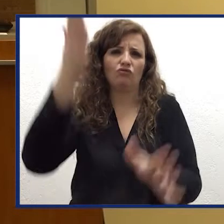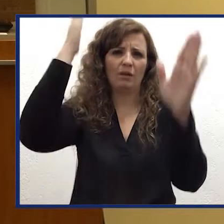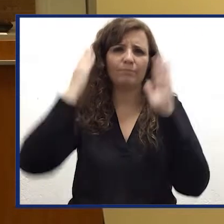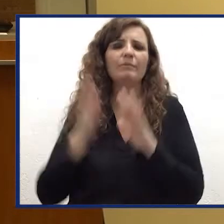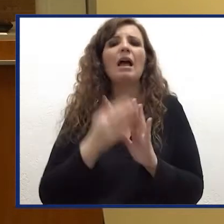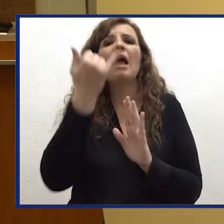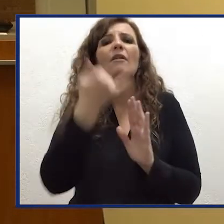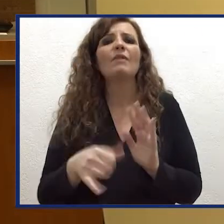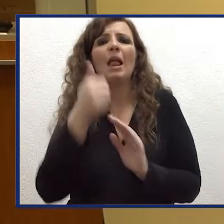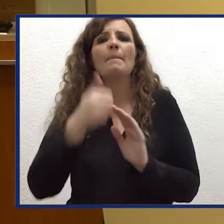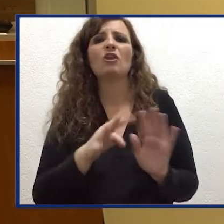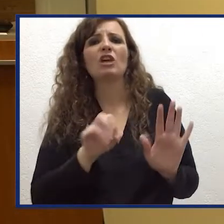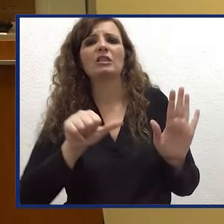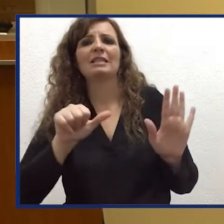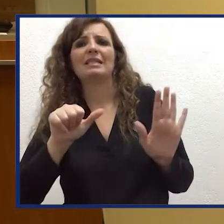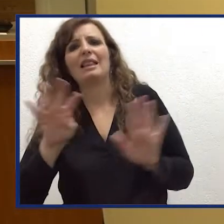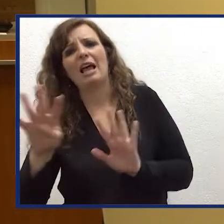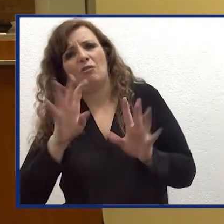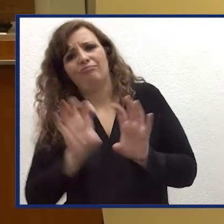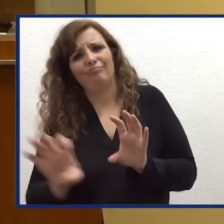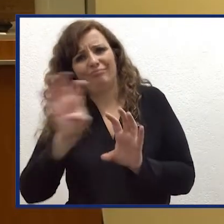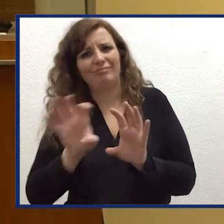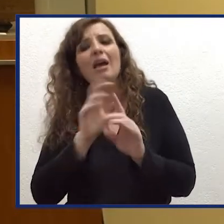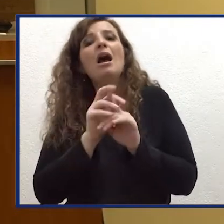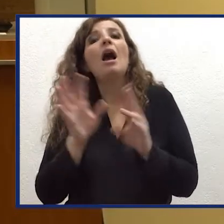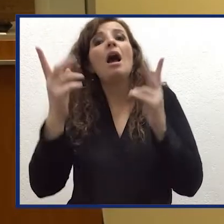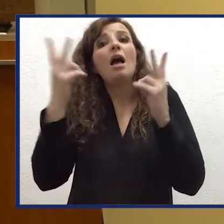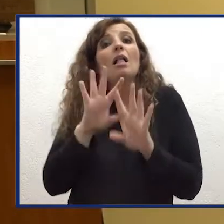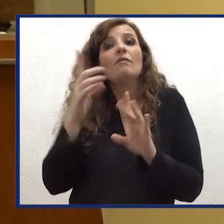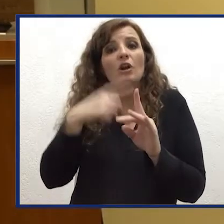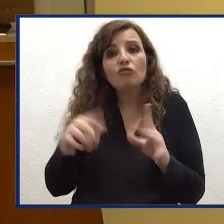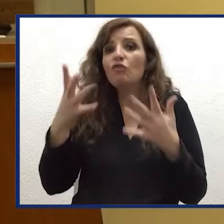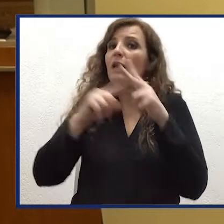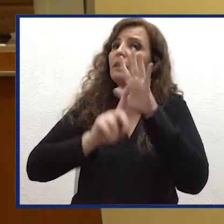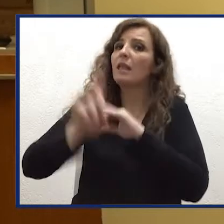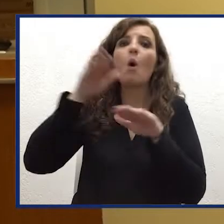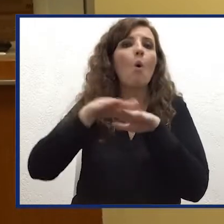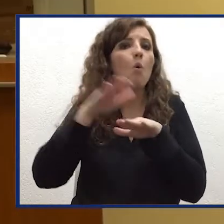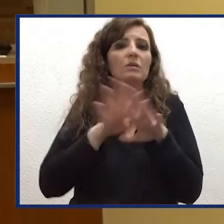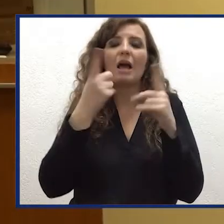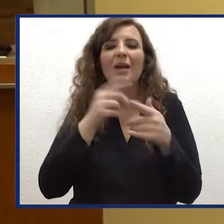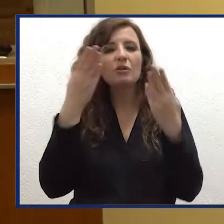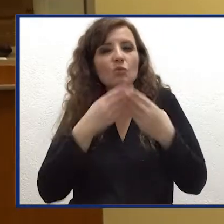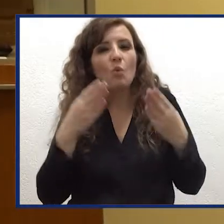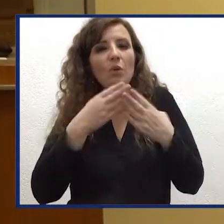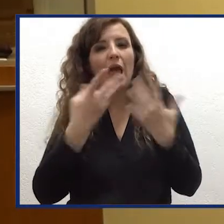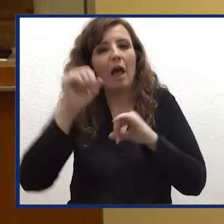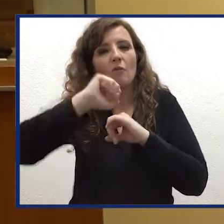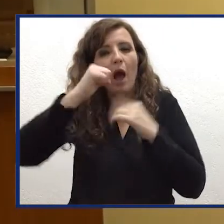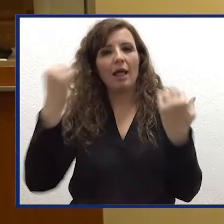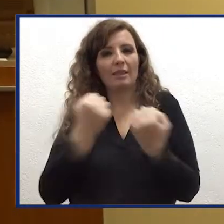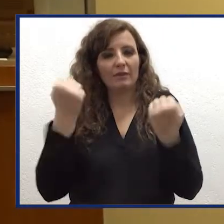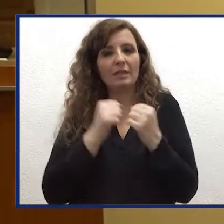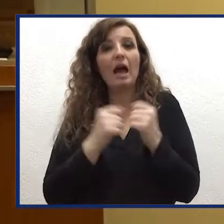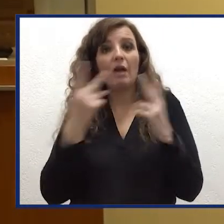a partire dalla fine degli anni Sessanta i dati satellitari sono stati utilizzati per studiare l'attività vulcanica. In